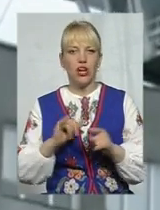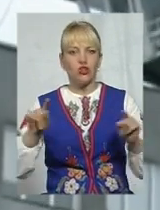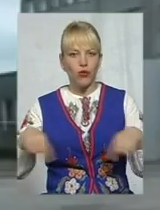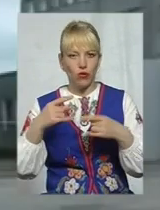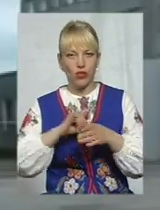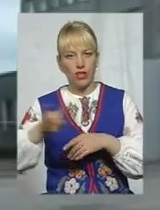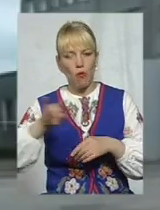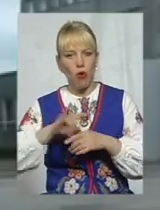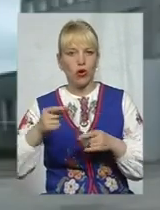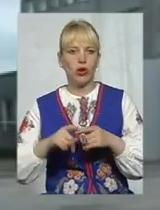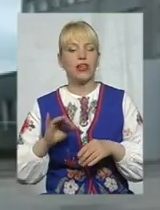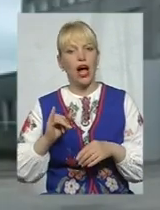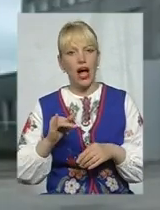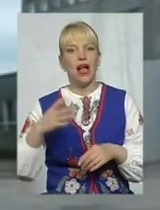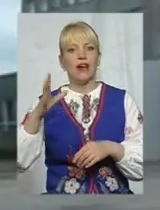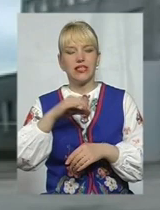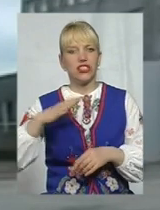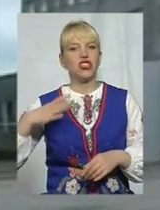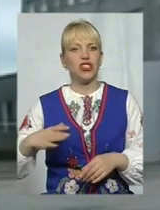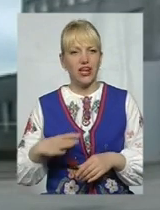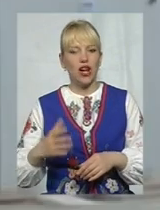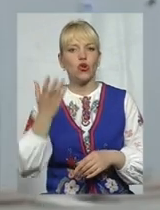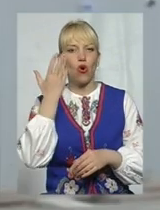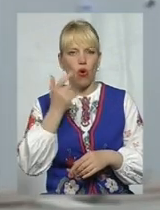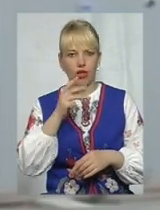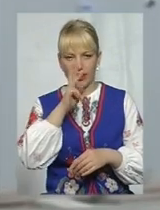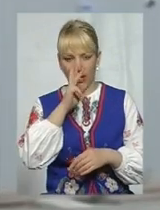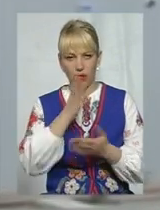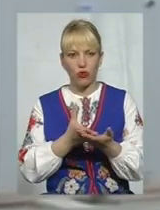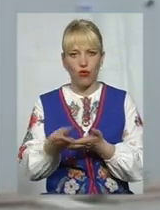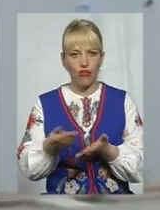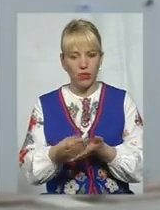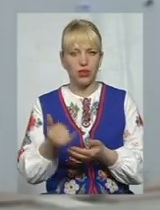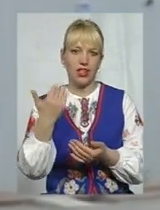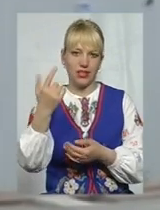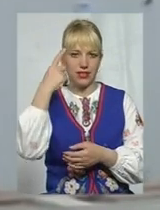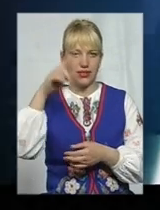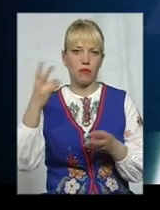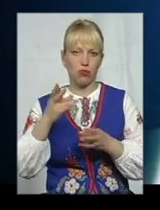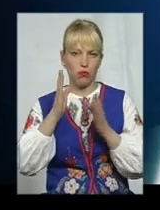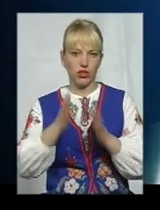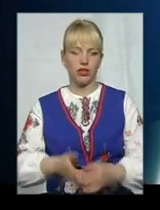аеропорту Хмельницький терплячі чекають, коли їм таки виплатять зарплатню та доки їхні знання стануть потрібні.